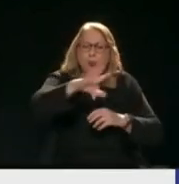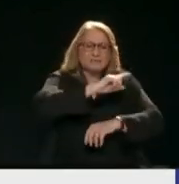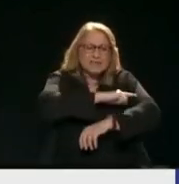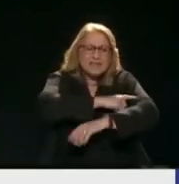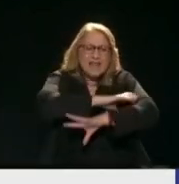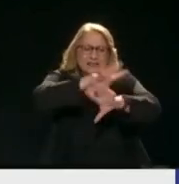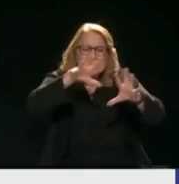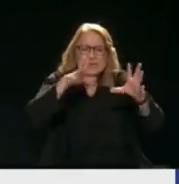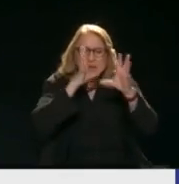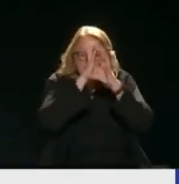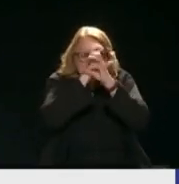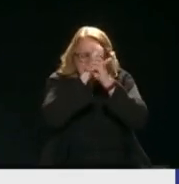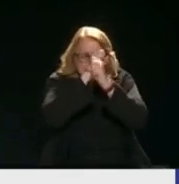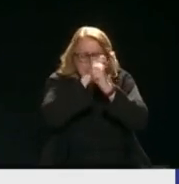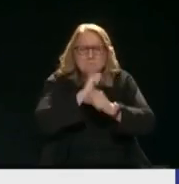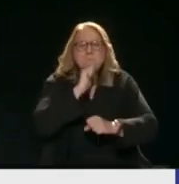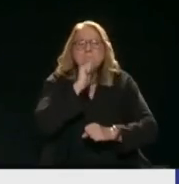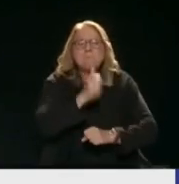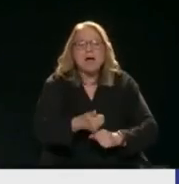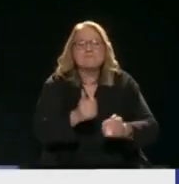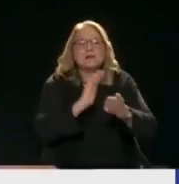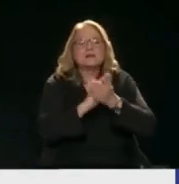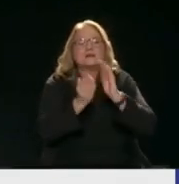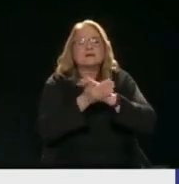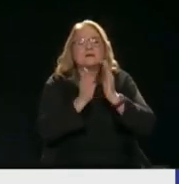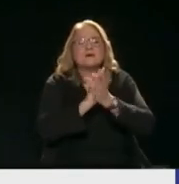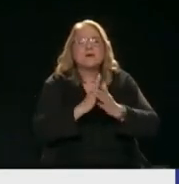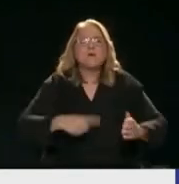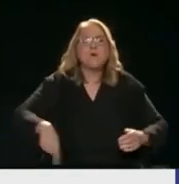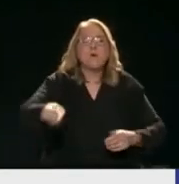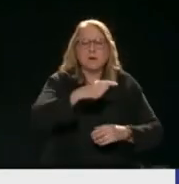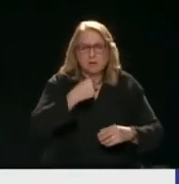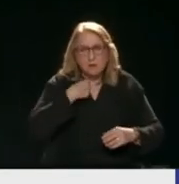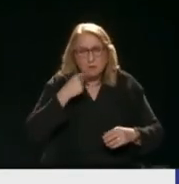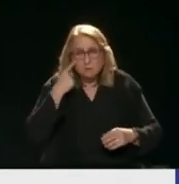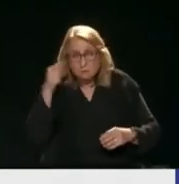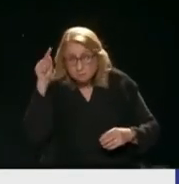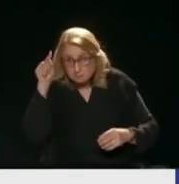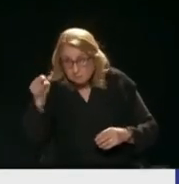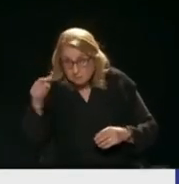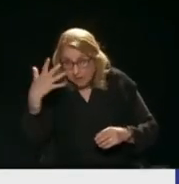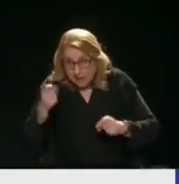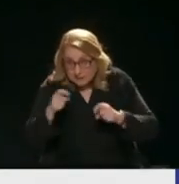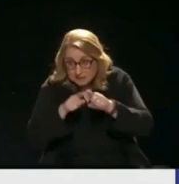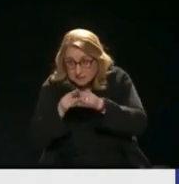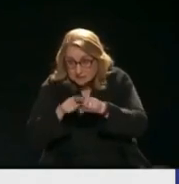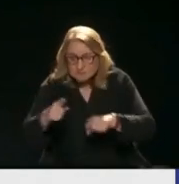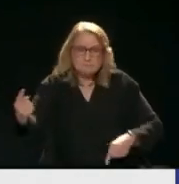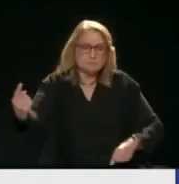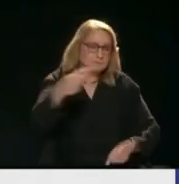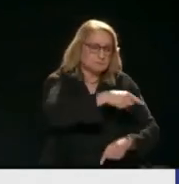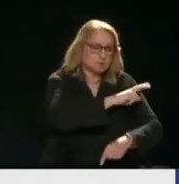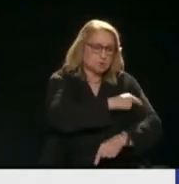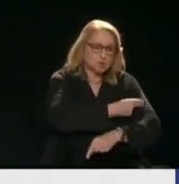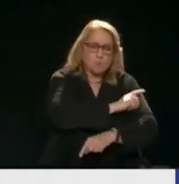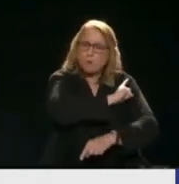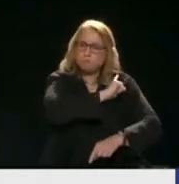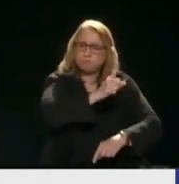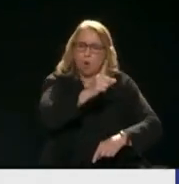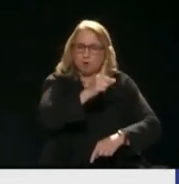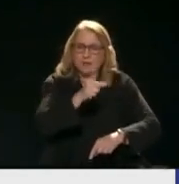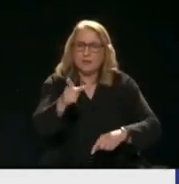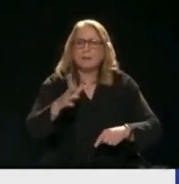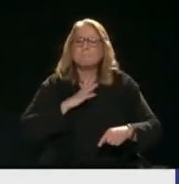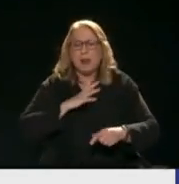και δεν ξεφαίνεται κανένας Όποιος γιατρός δεν είναι σε αυτή τη σέχτα Δεν μένει στο νοσοκομείο, δεν έχει πελάτες Εδώ πρέπει να προσέξουμε πολύ Και μιλάμε για